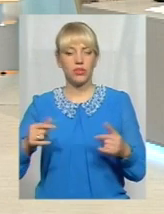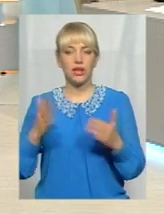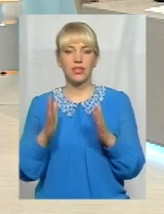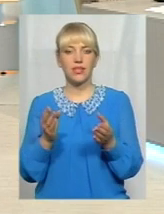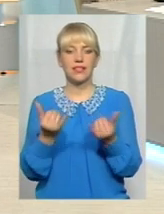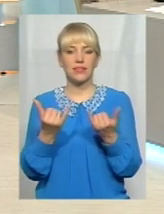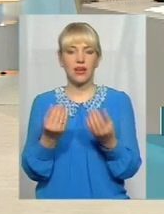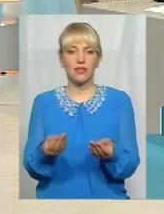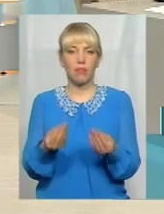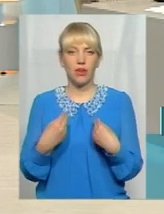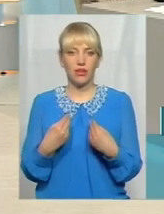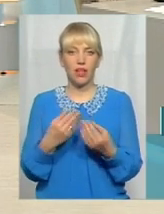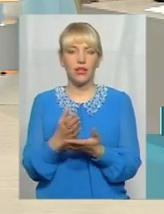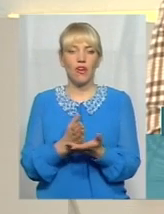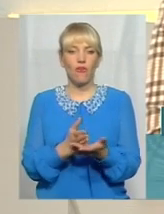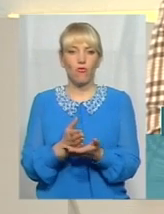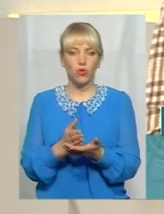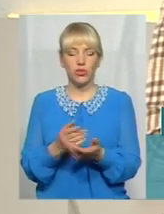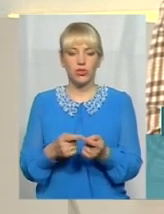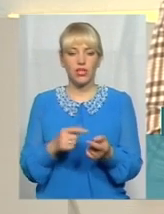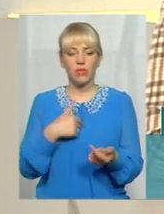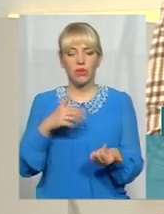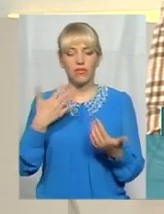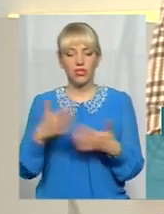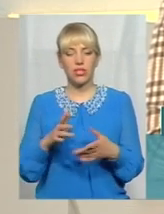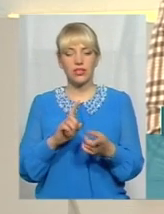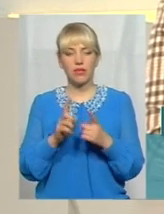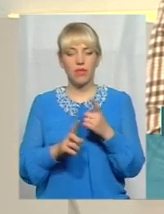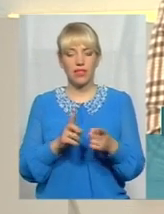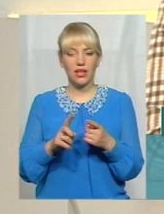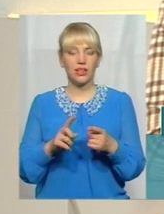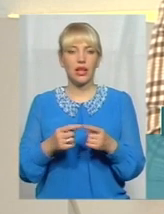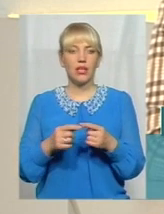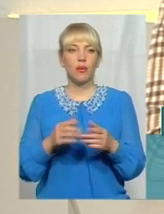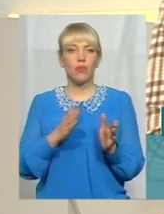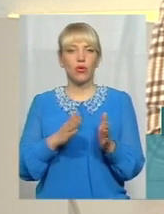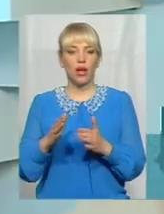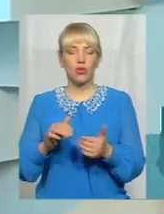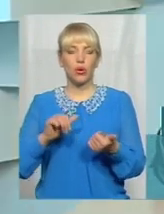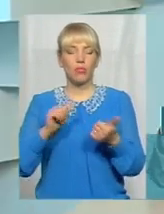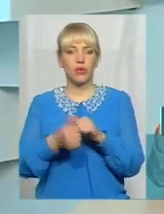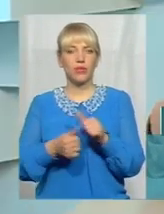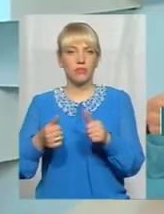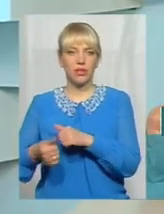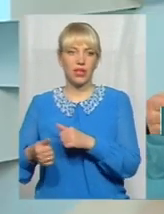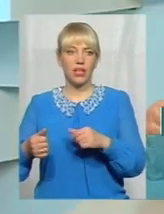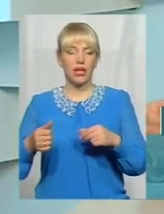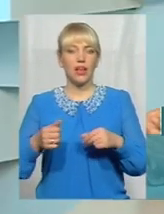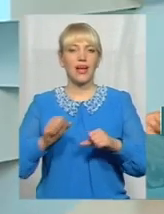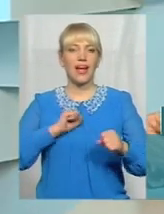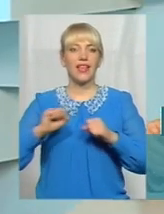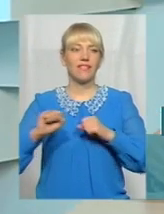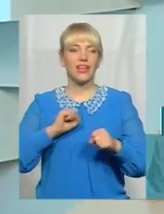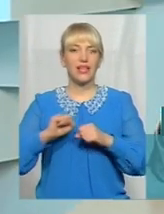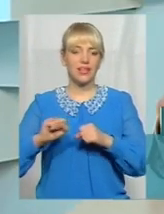функції, ми внесли зміни в порядок призначення керівників заходів профтехосвіти, і ми тепер зможемо впливати на цей